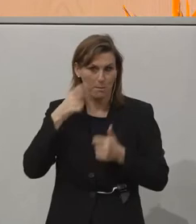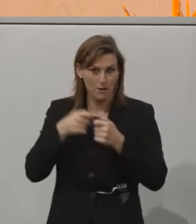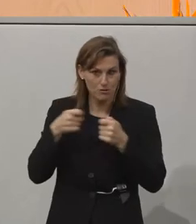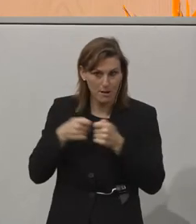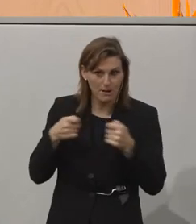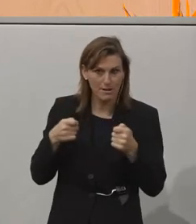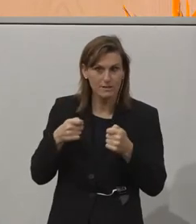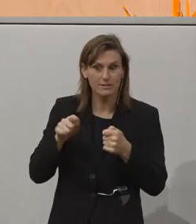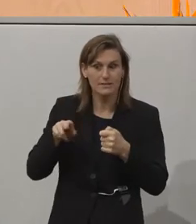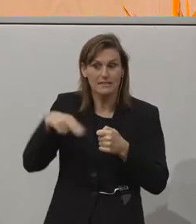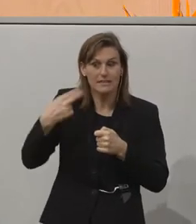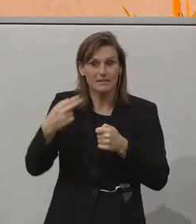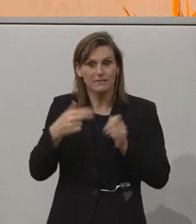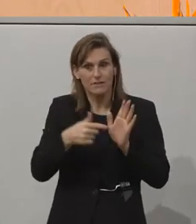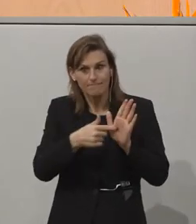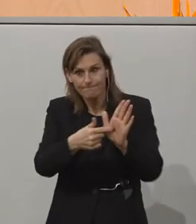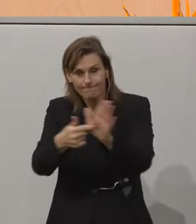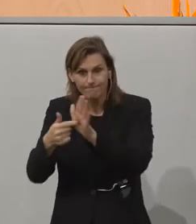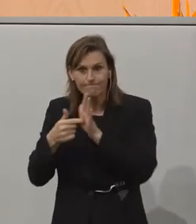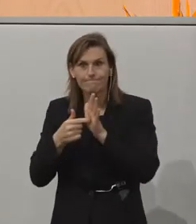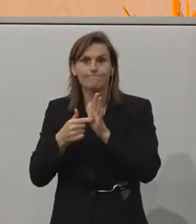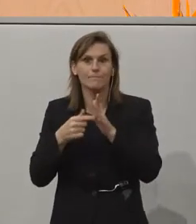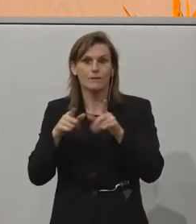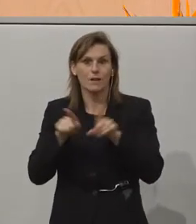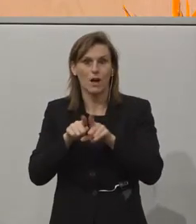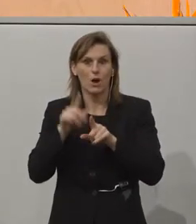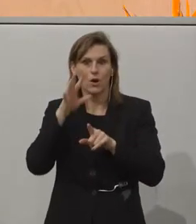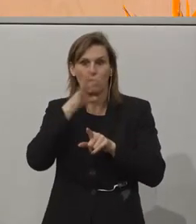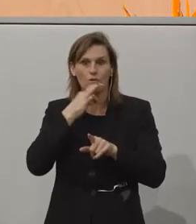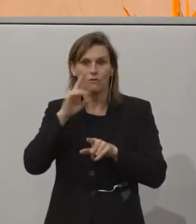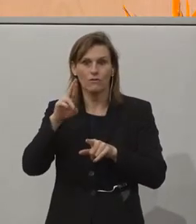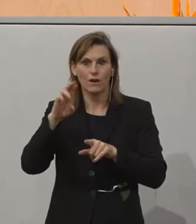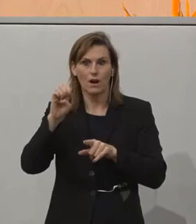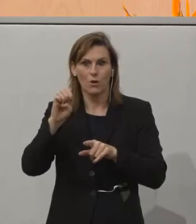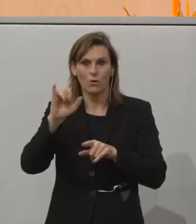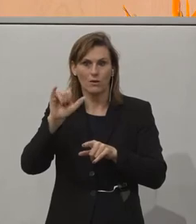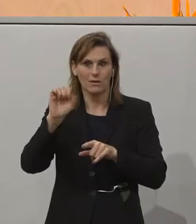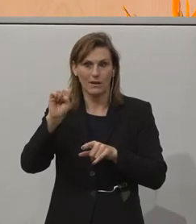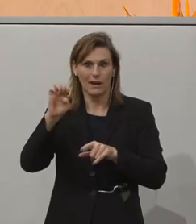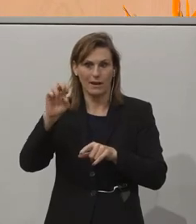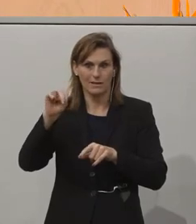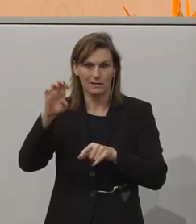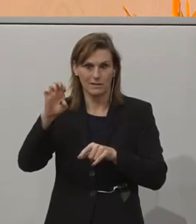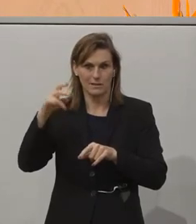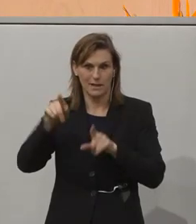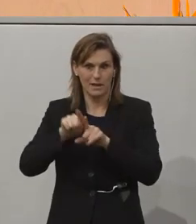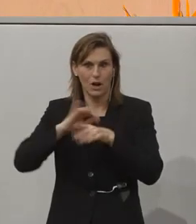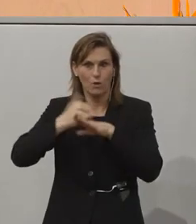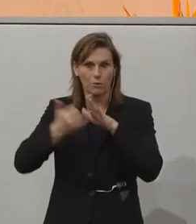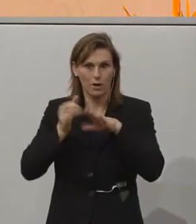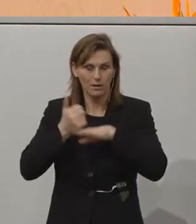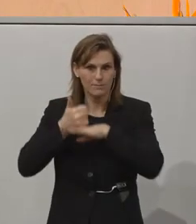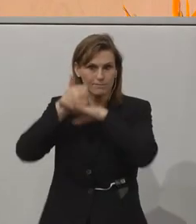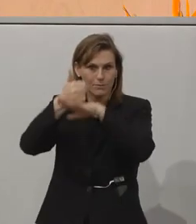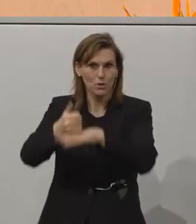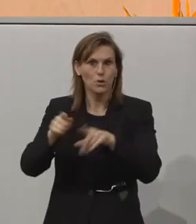dass gleich die Vorstellung durch Erika Reisernecker, die Projektleitung dieses Projektes und Michael Longino von der